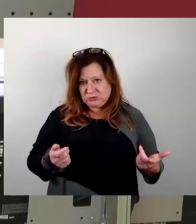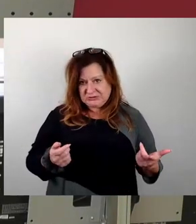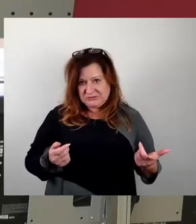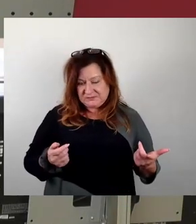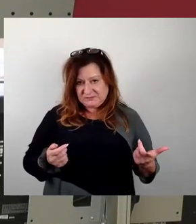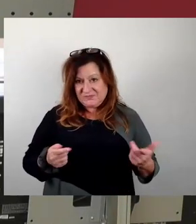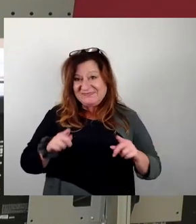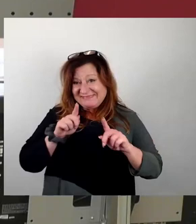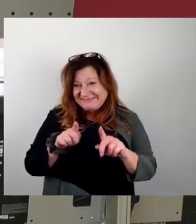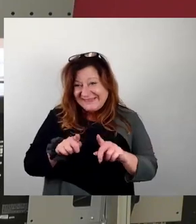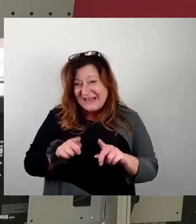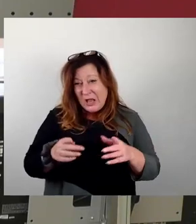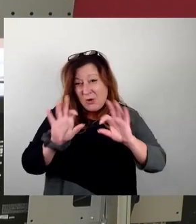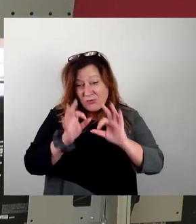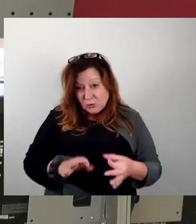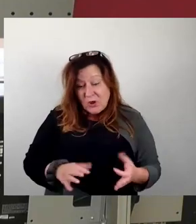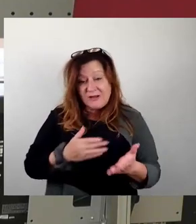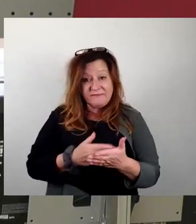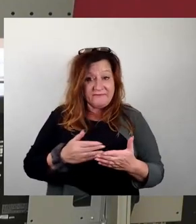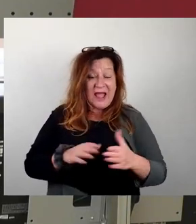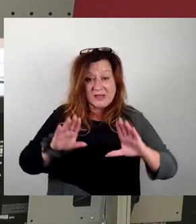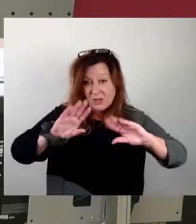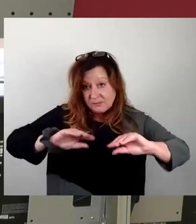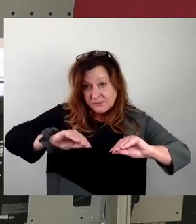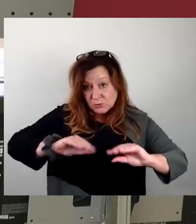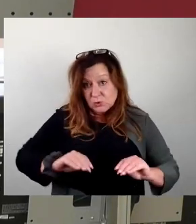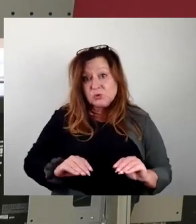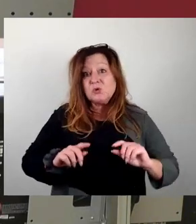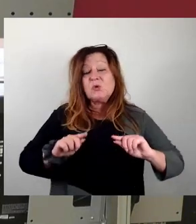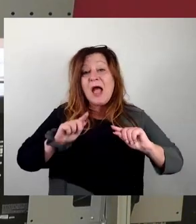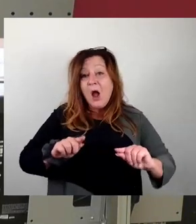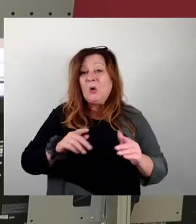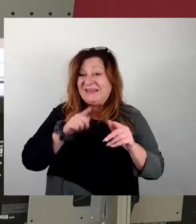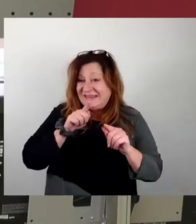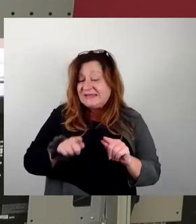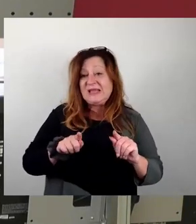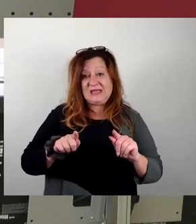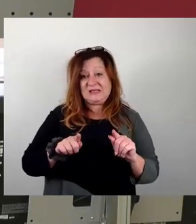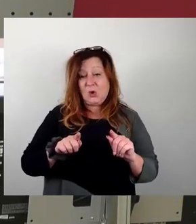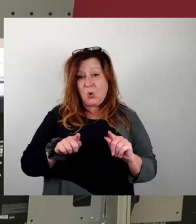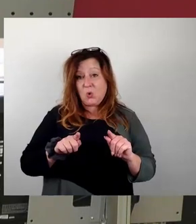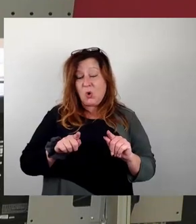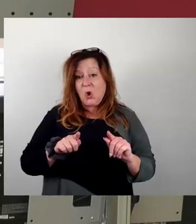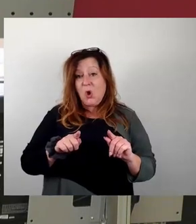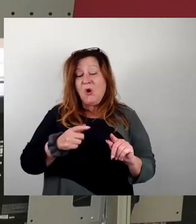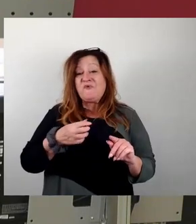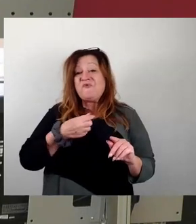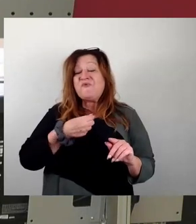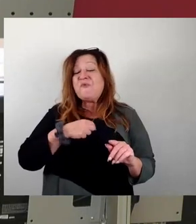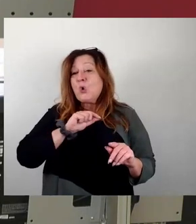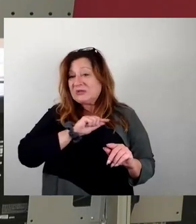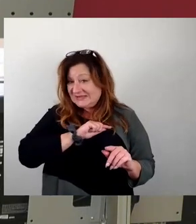wurde es auch weiter genutzt. Und natürlich ist es in dieser Funktion auch kontextualisiert. Ich